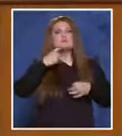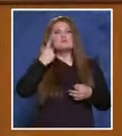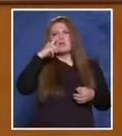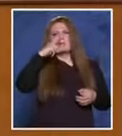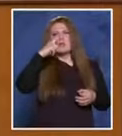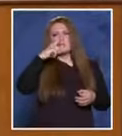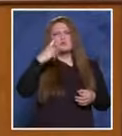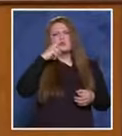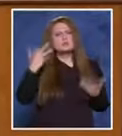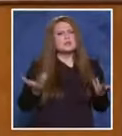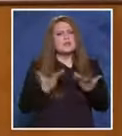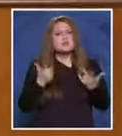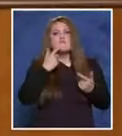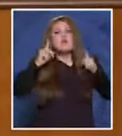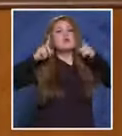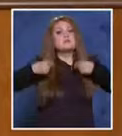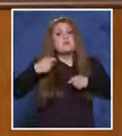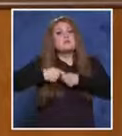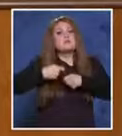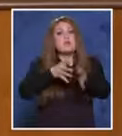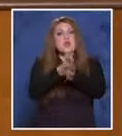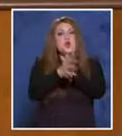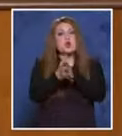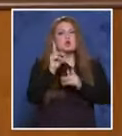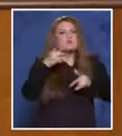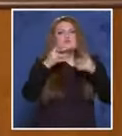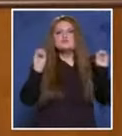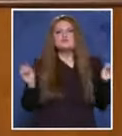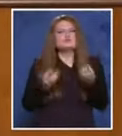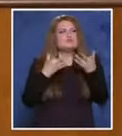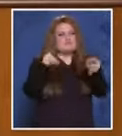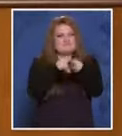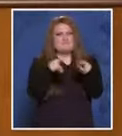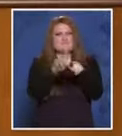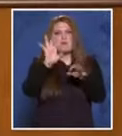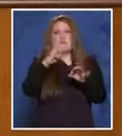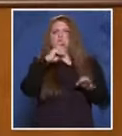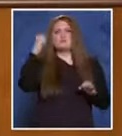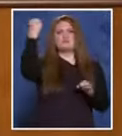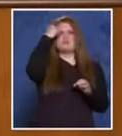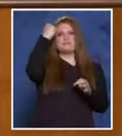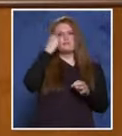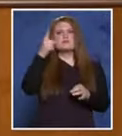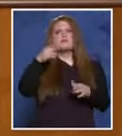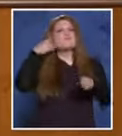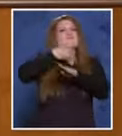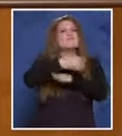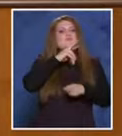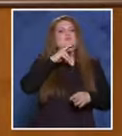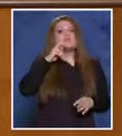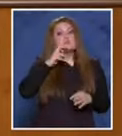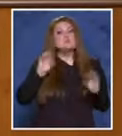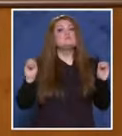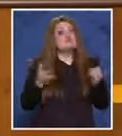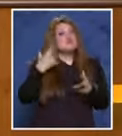минута, минута и нещо. Кво трябва да правят хора, които попадат в тежката ситуация, да ги бият в полицията, което